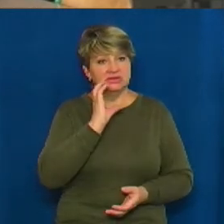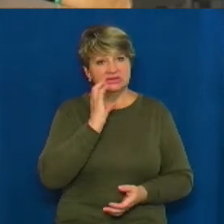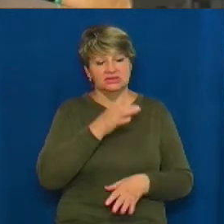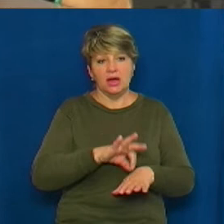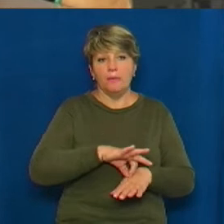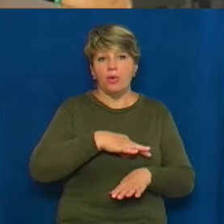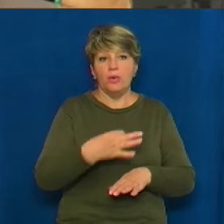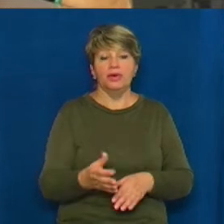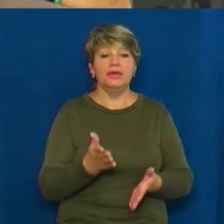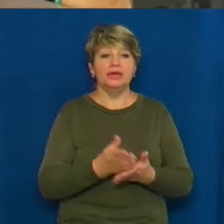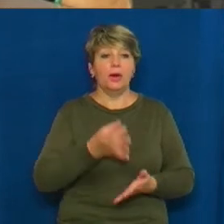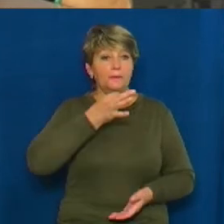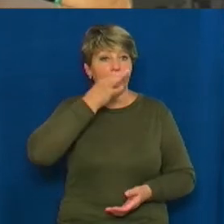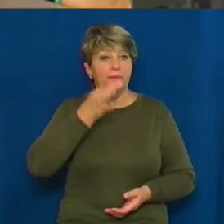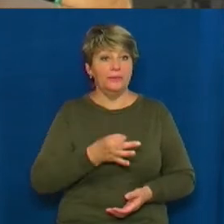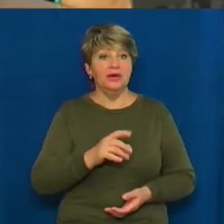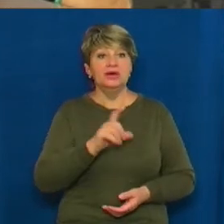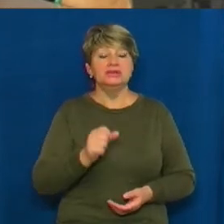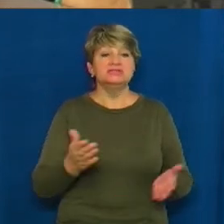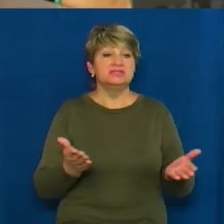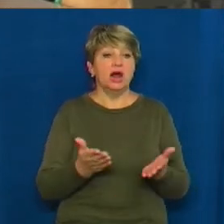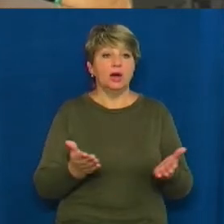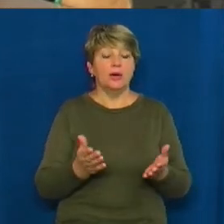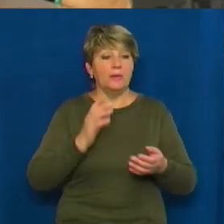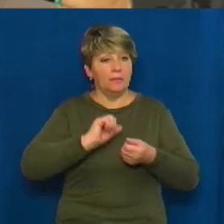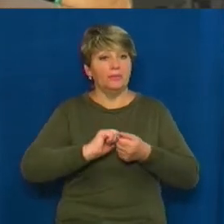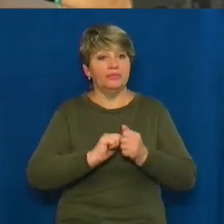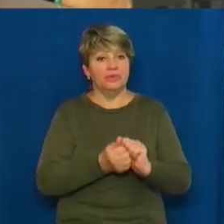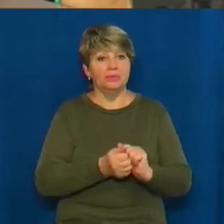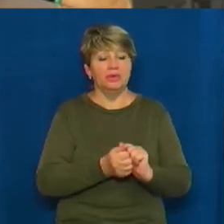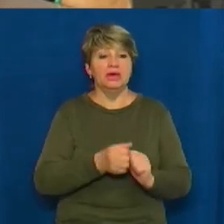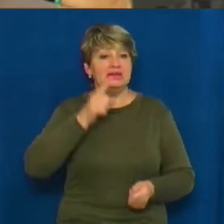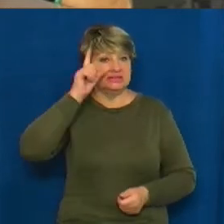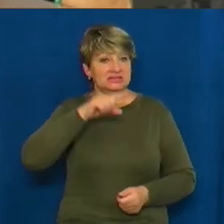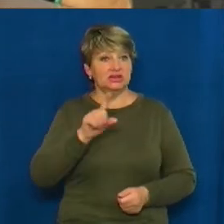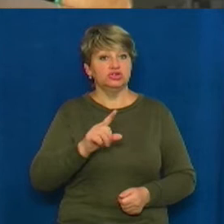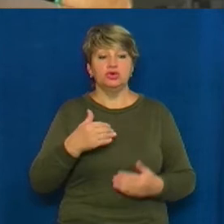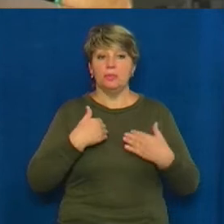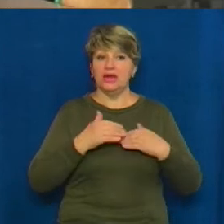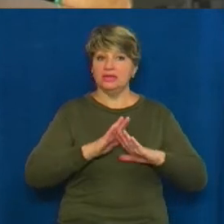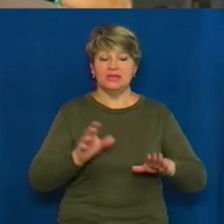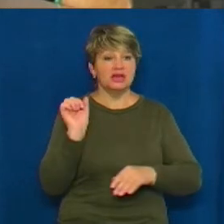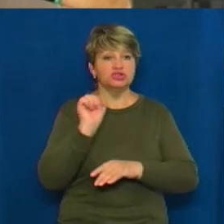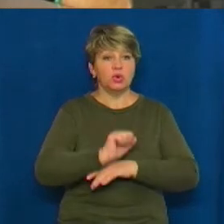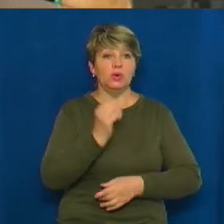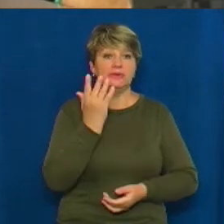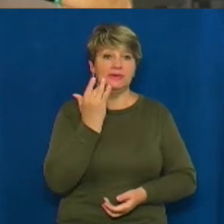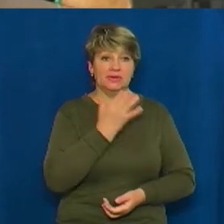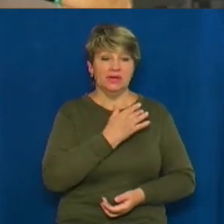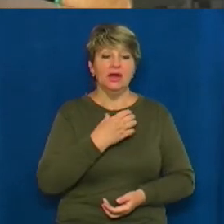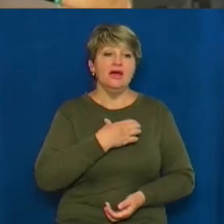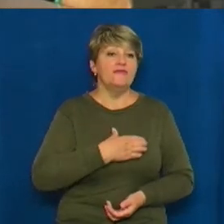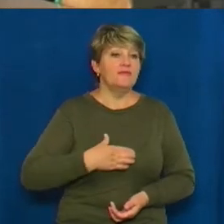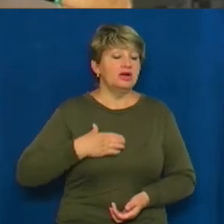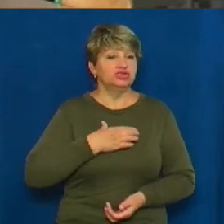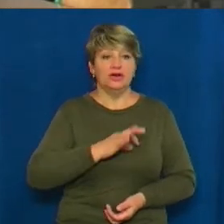досвідом, за який не варто помститися, але пам'ятати, щоб знати, що ми нескорена нація. Це є важливий виховний